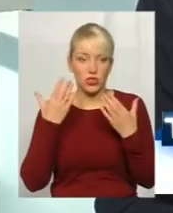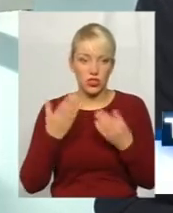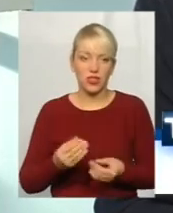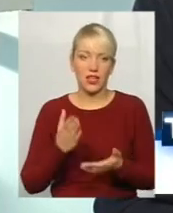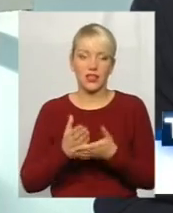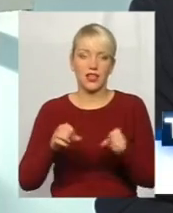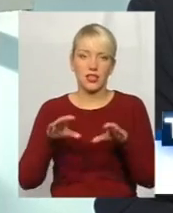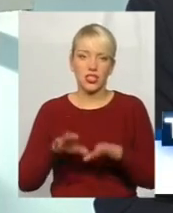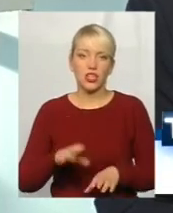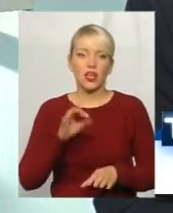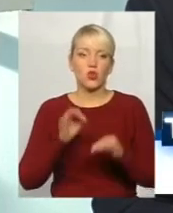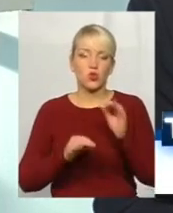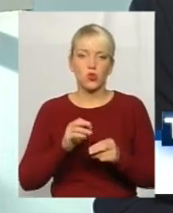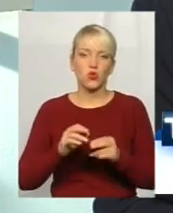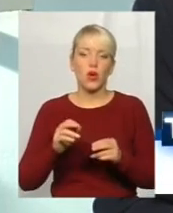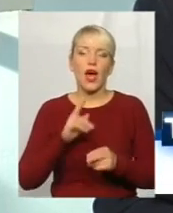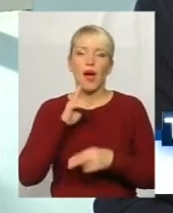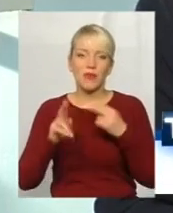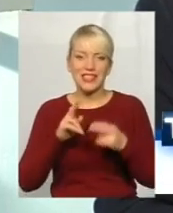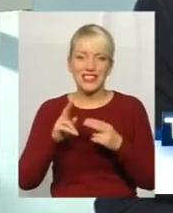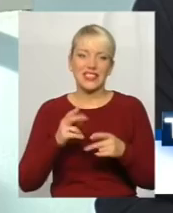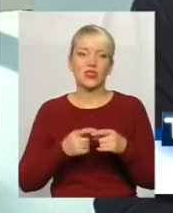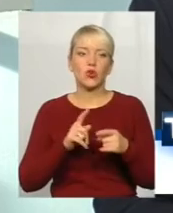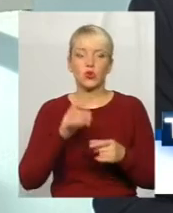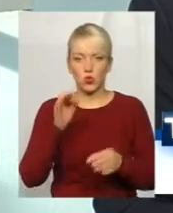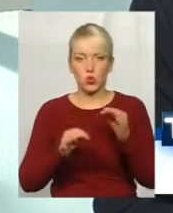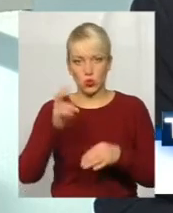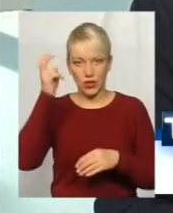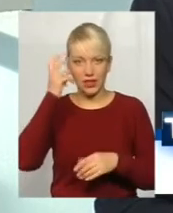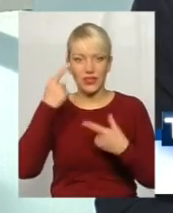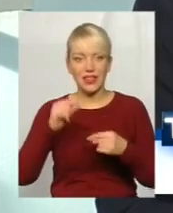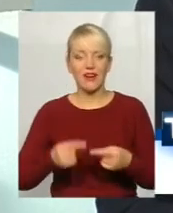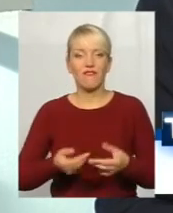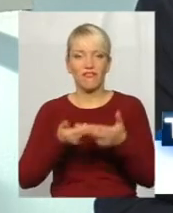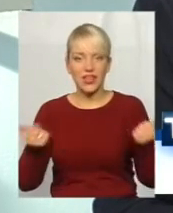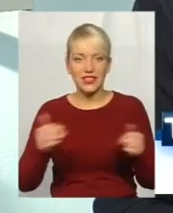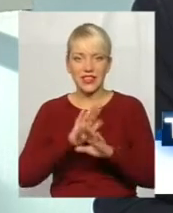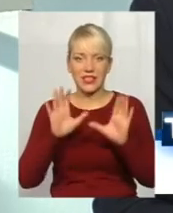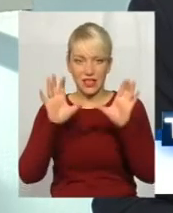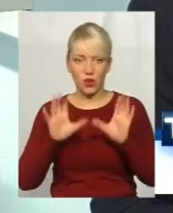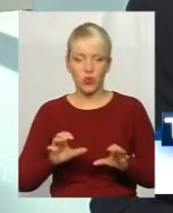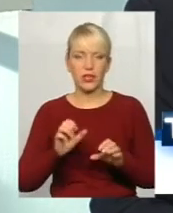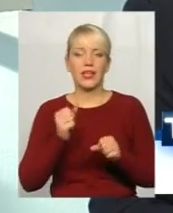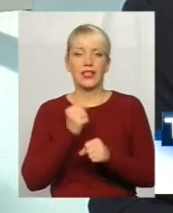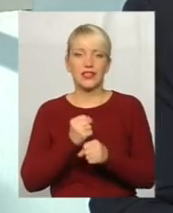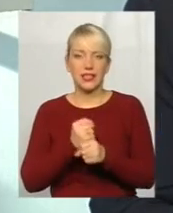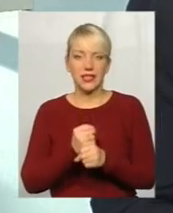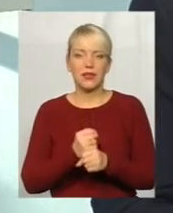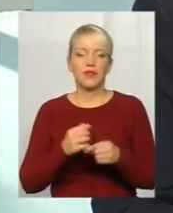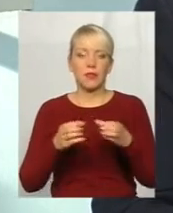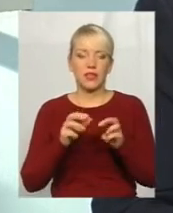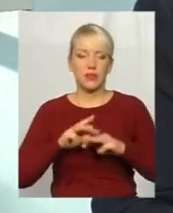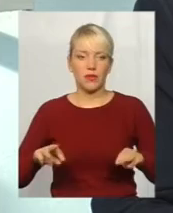є рішення суду, апеляційного і касаційного суду Києва, де визнано незаконні дії Кабінету міністрів.